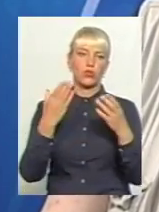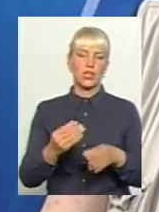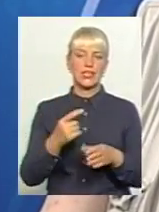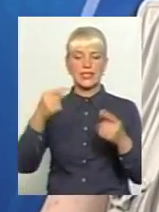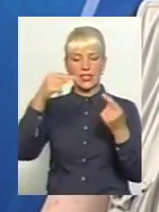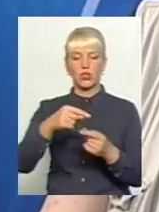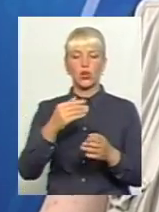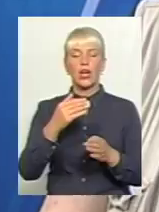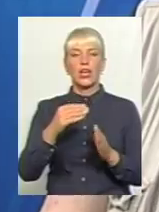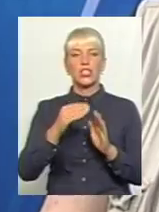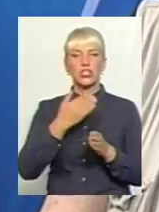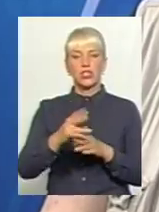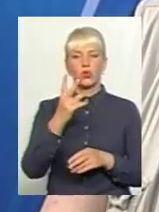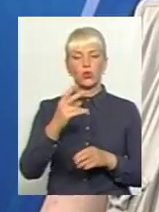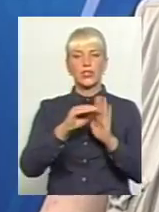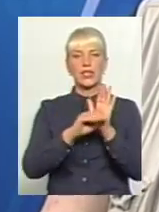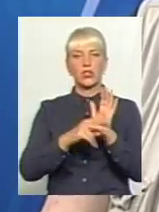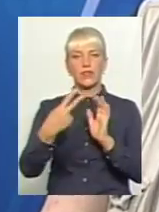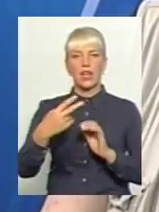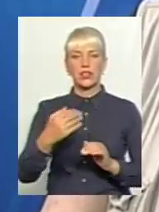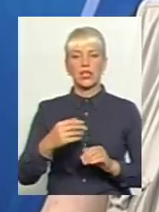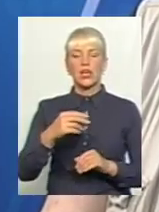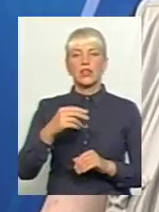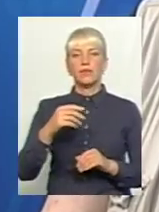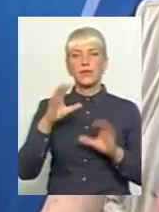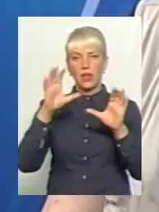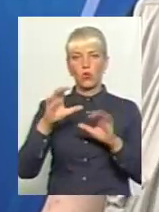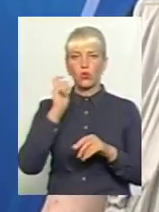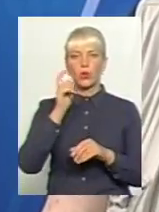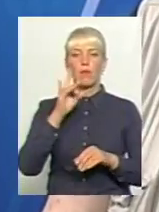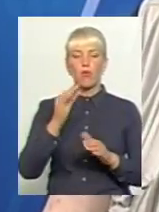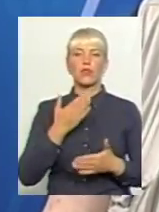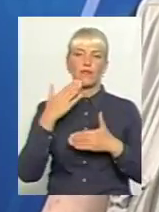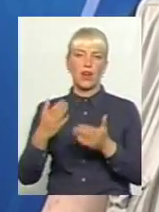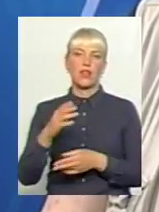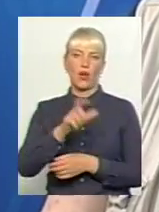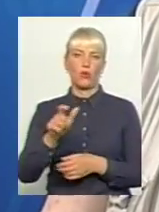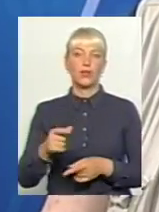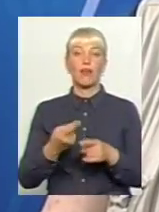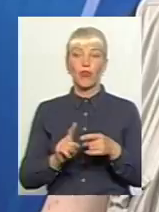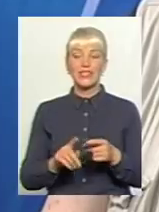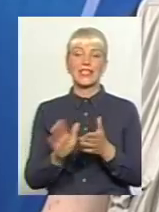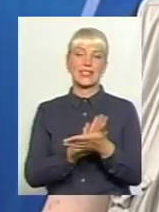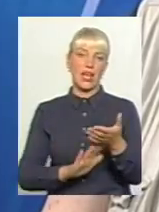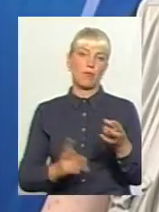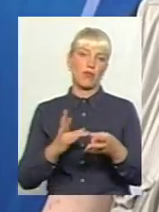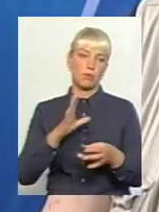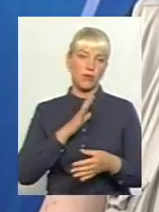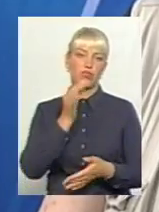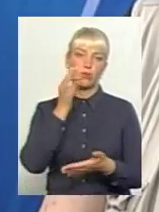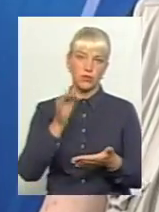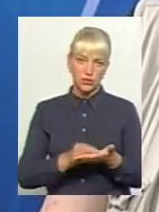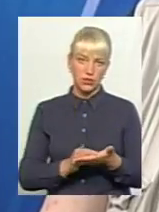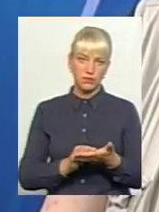статтію 20 закону України про звинення громадян. Але це заява повинна відповісти. Якщо вони